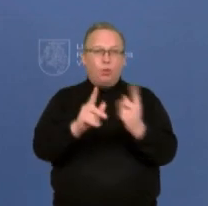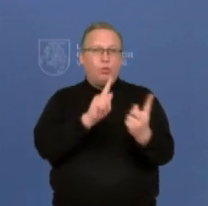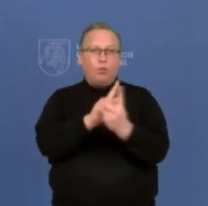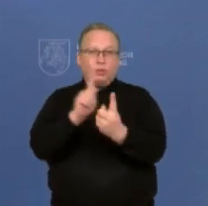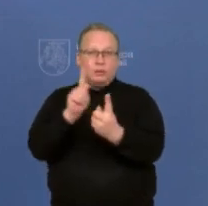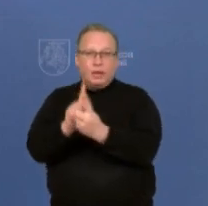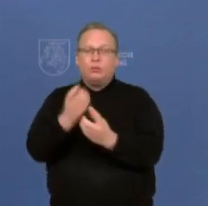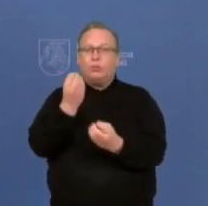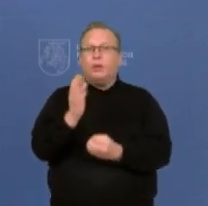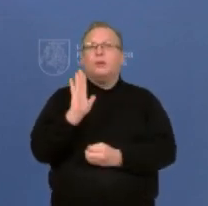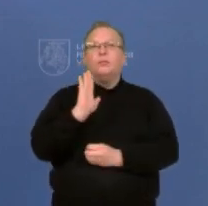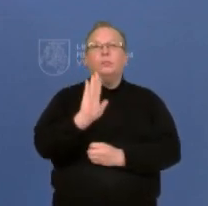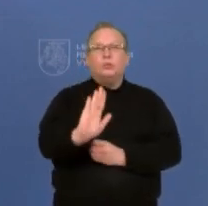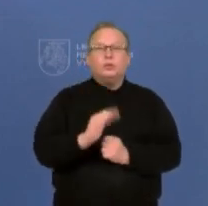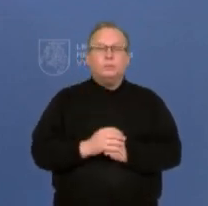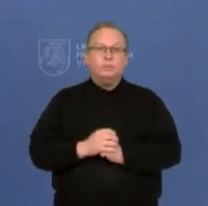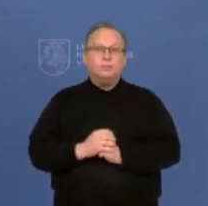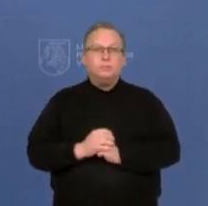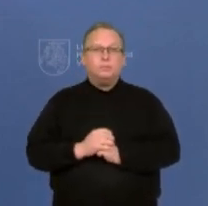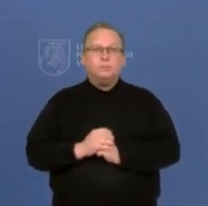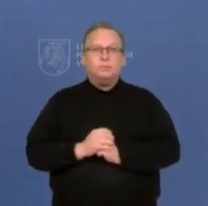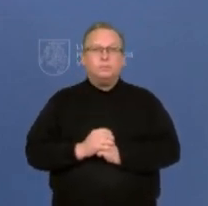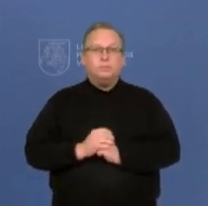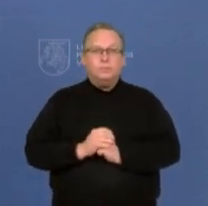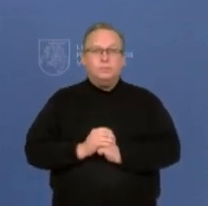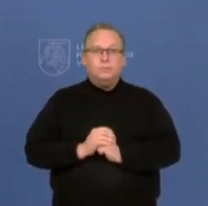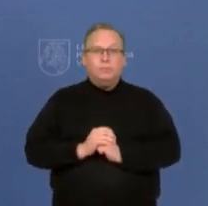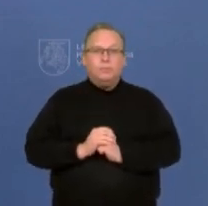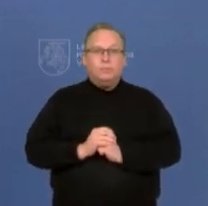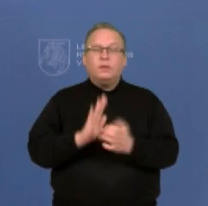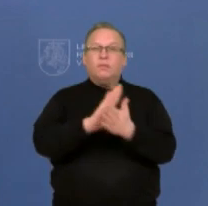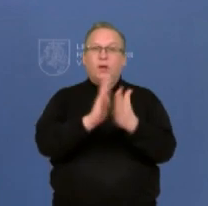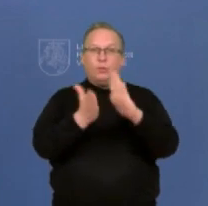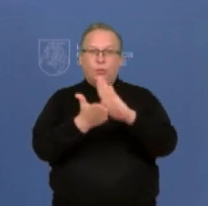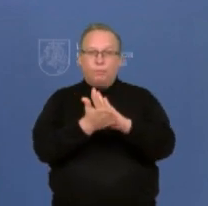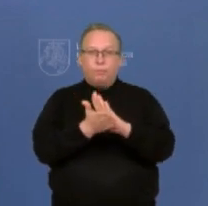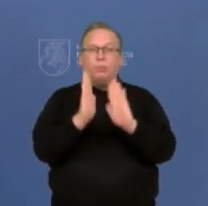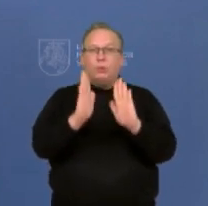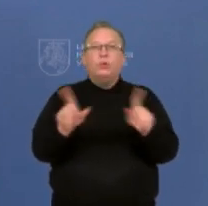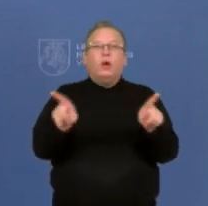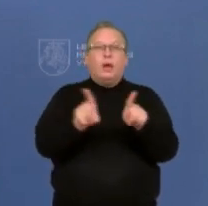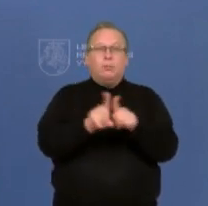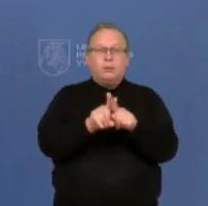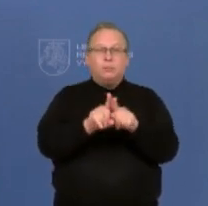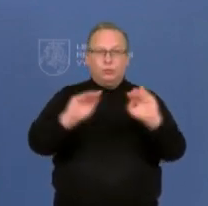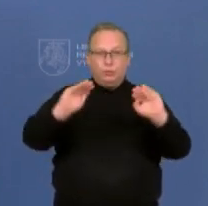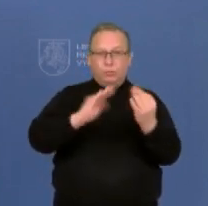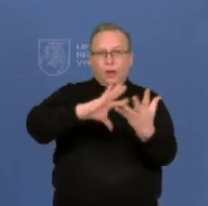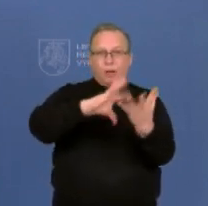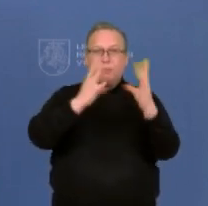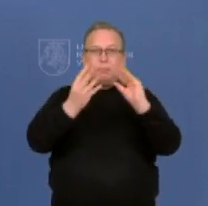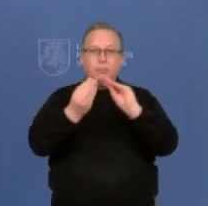dar nustatys tam tikrų procedūrų. Tai būtų taip apibendrinus tokia